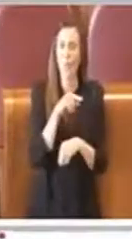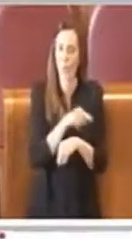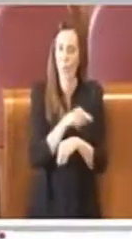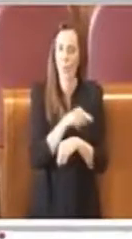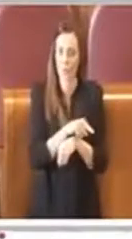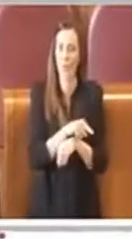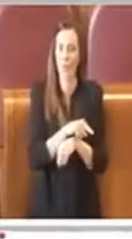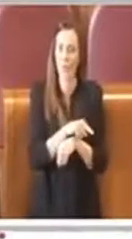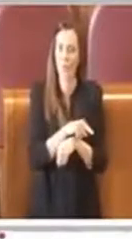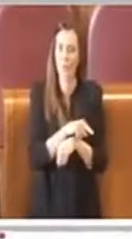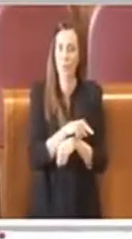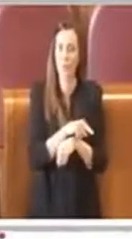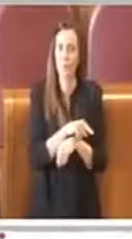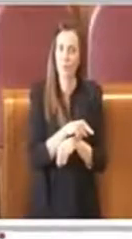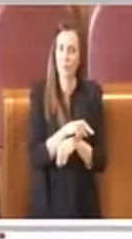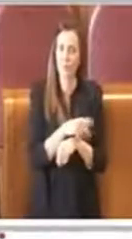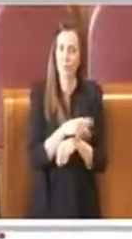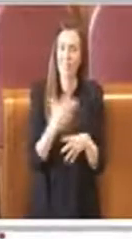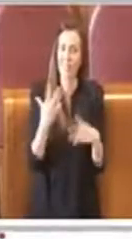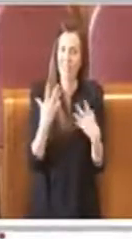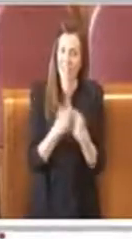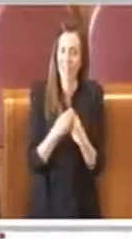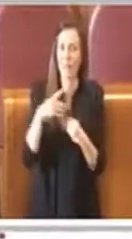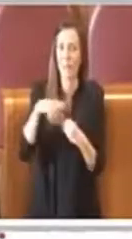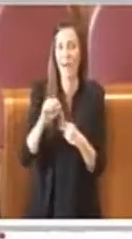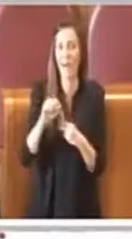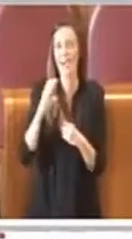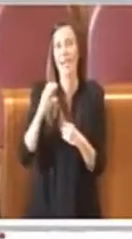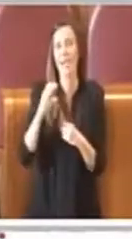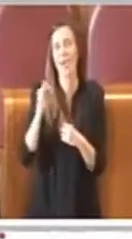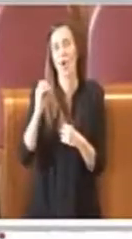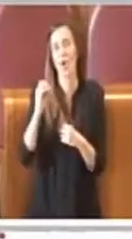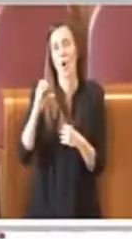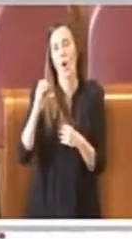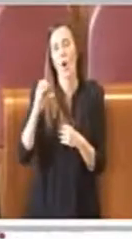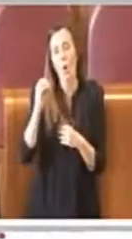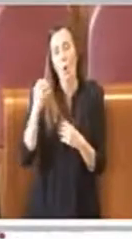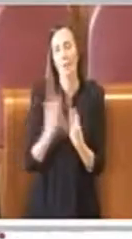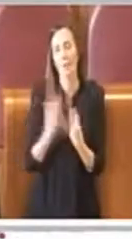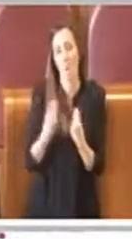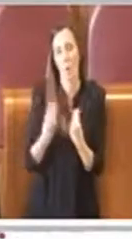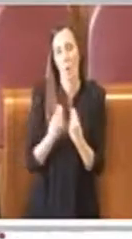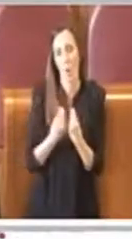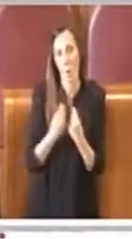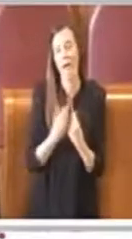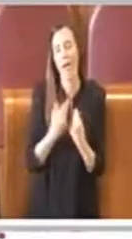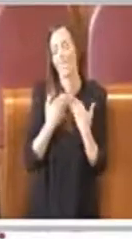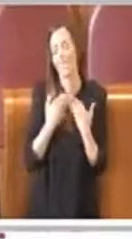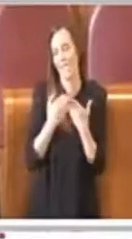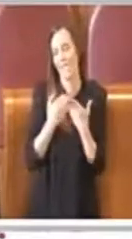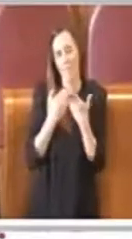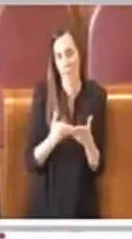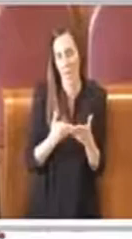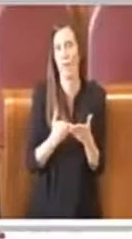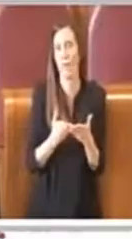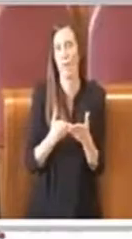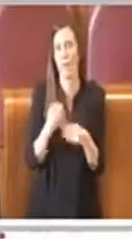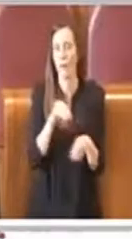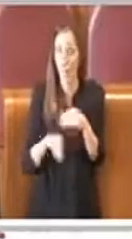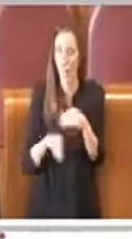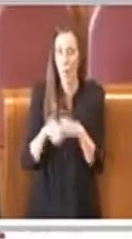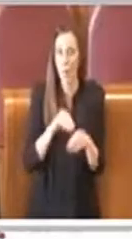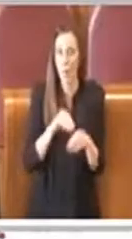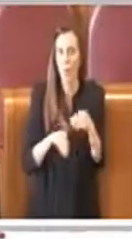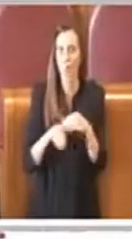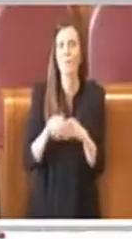insieme alla Paciocco, alla consigliera, alla collega, sarà favorevole e si tratta di